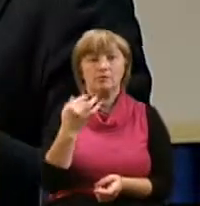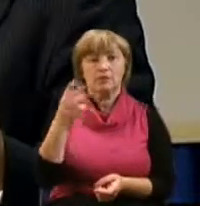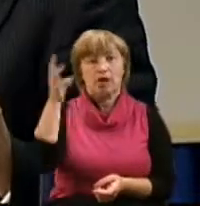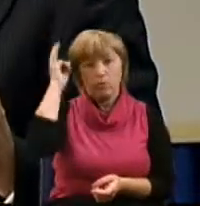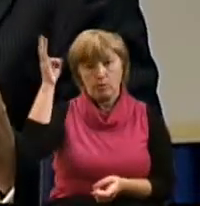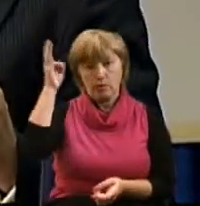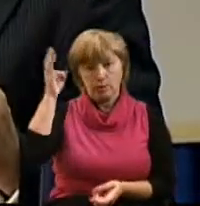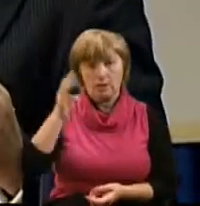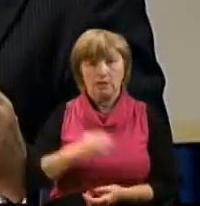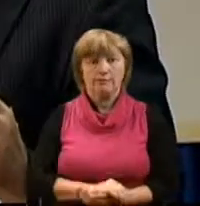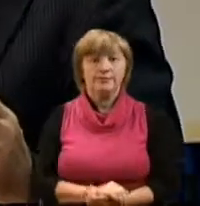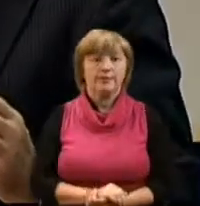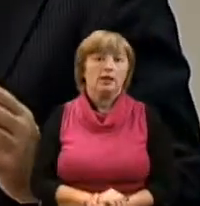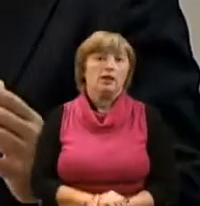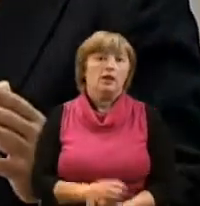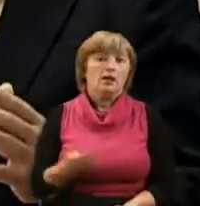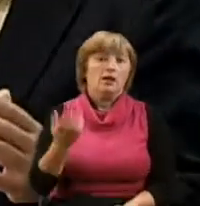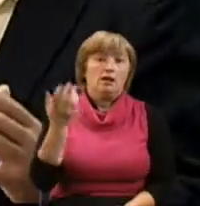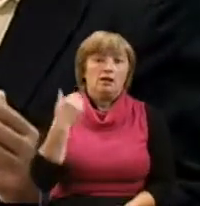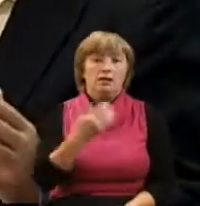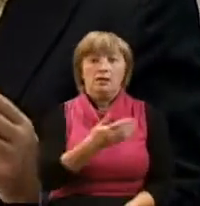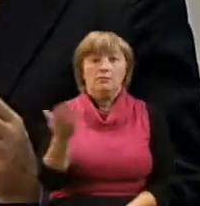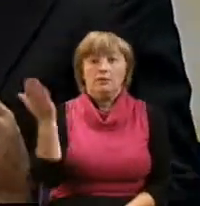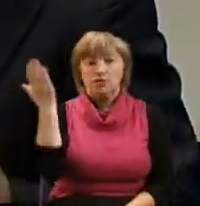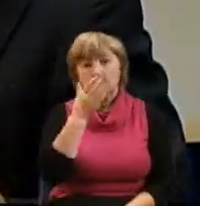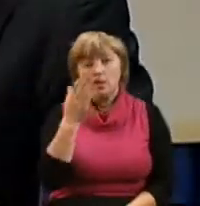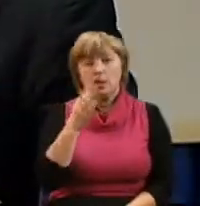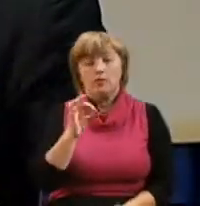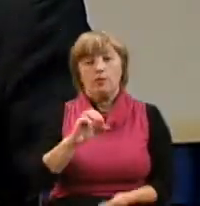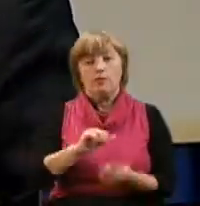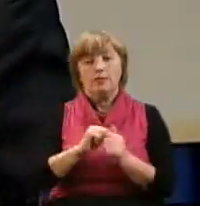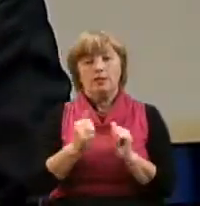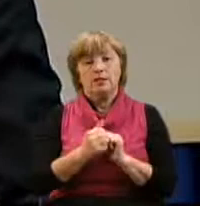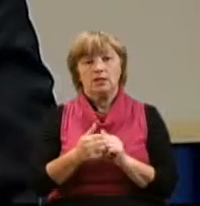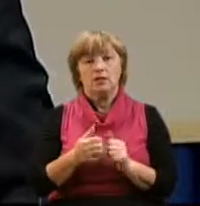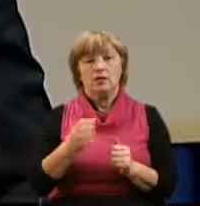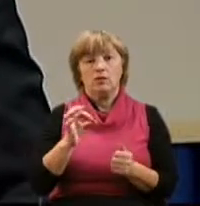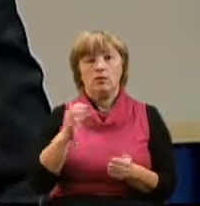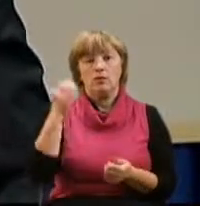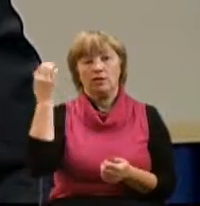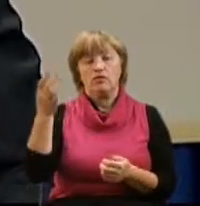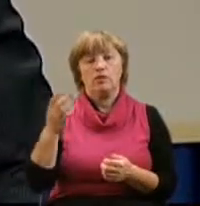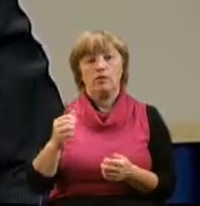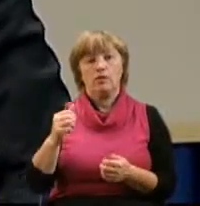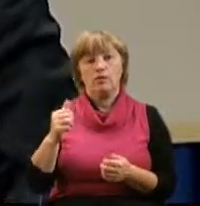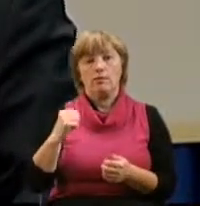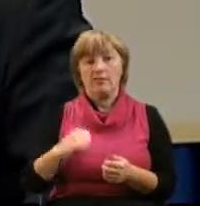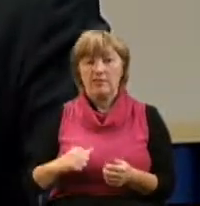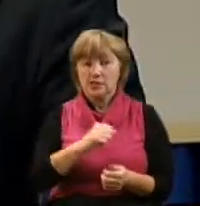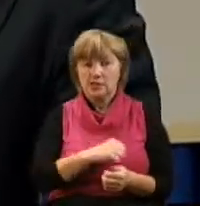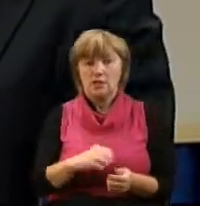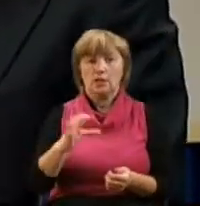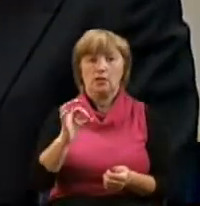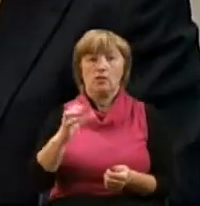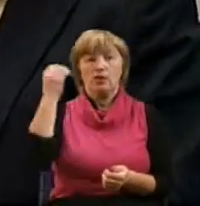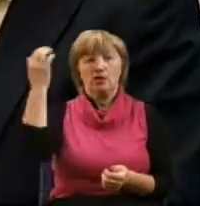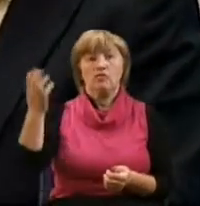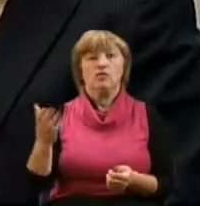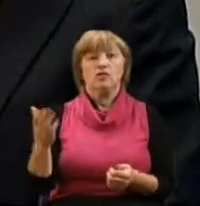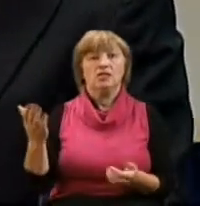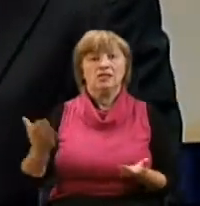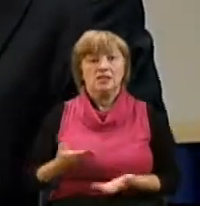апостолов. И когда мы читаем о Петре, о его поведении, о его жизни, о его